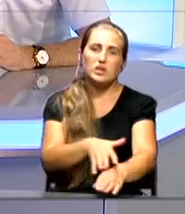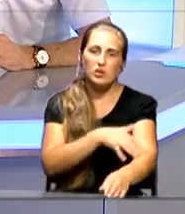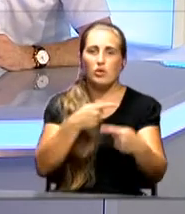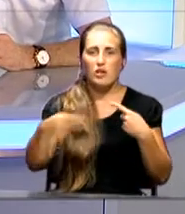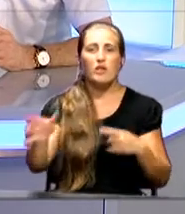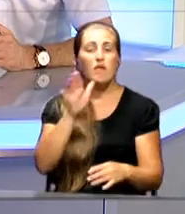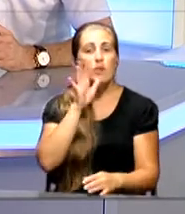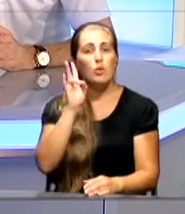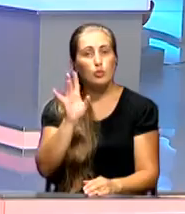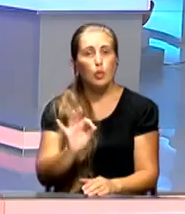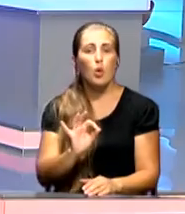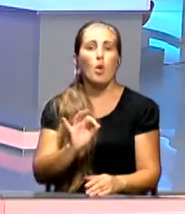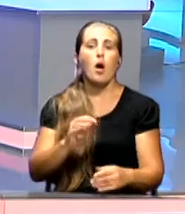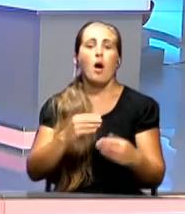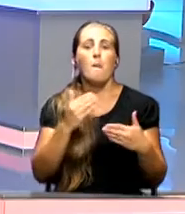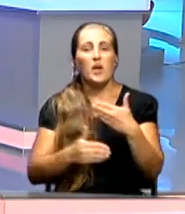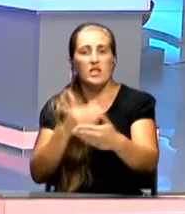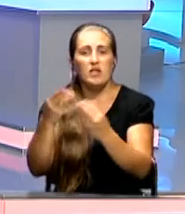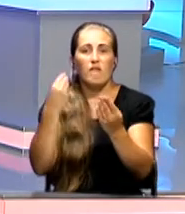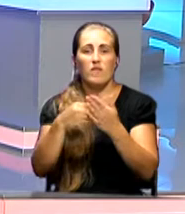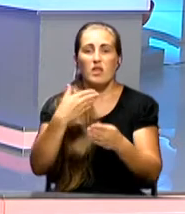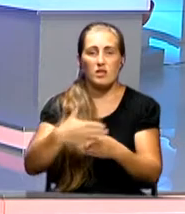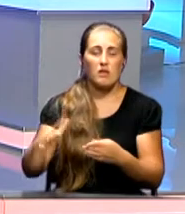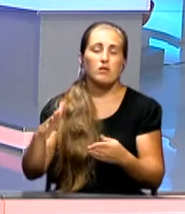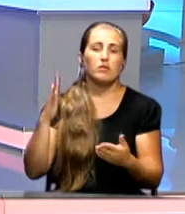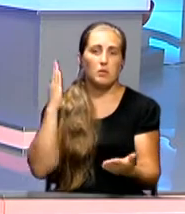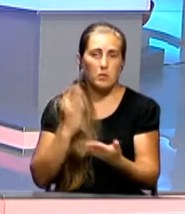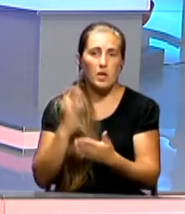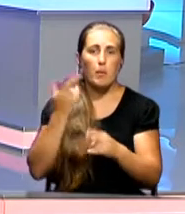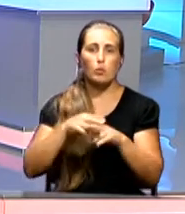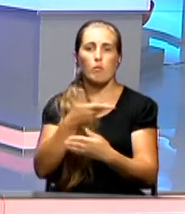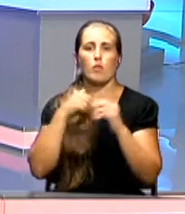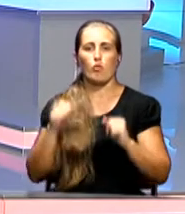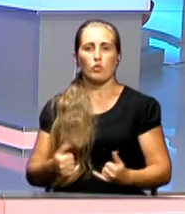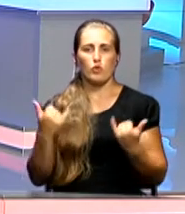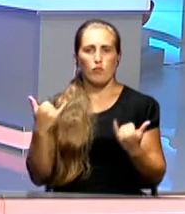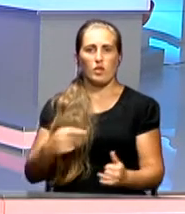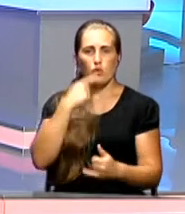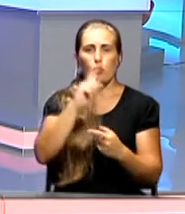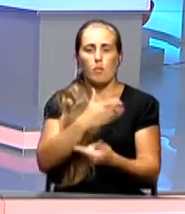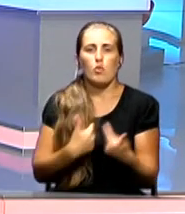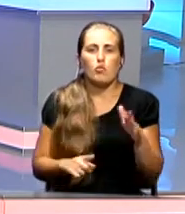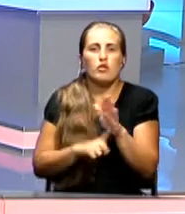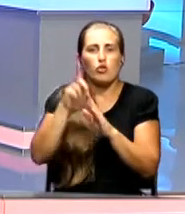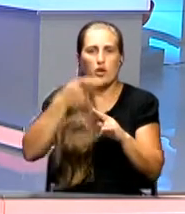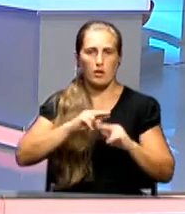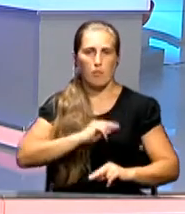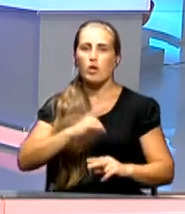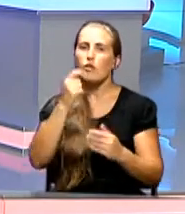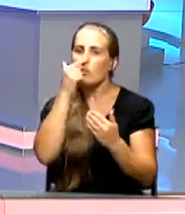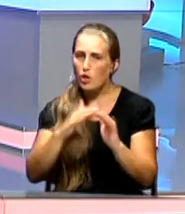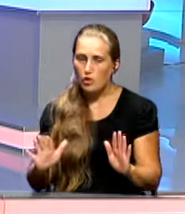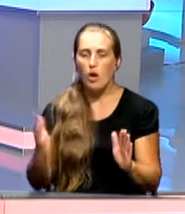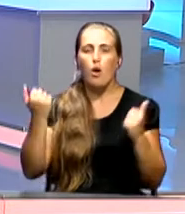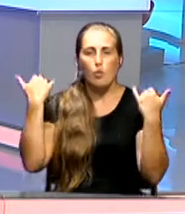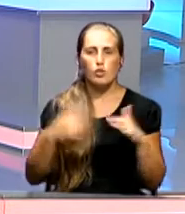время. Но, тем не менее, процесс финансирования пошел. Поэтому мы можем уже сегодня говорить, что мы начали эти работы. То есть мы не в ближайшее время, мы